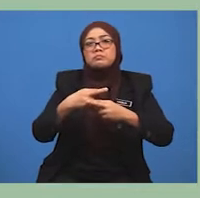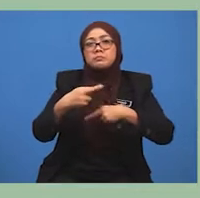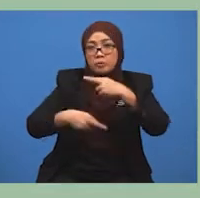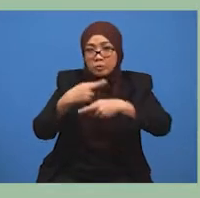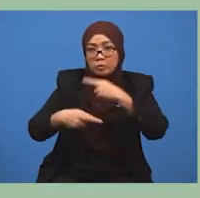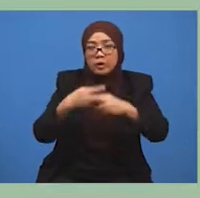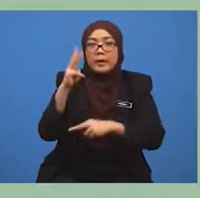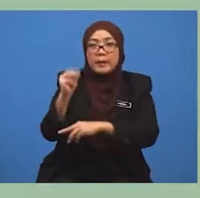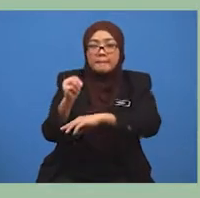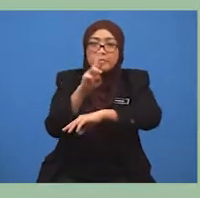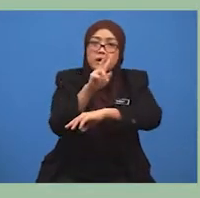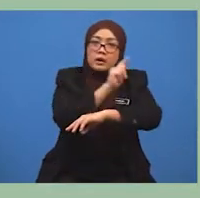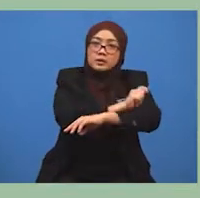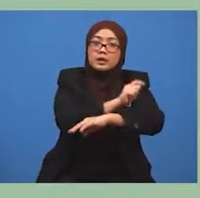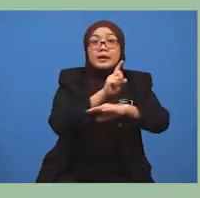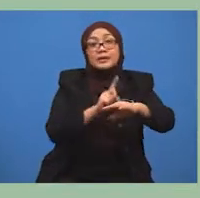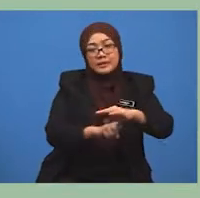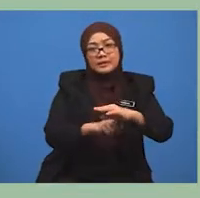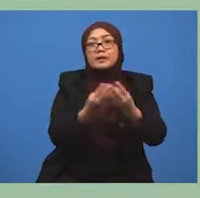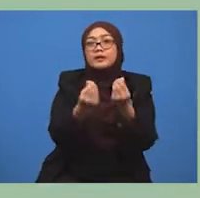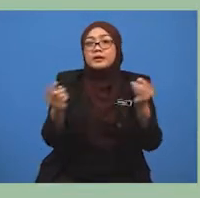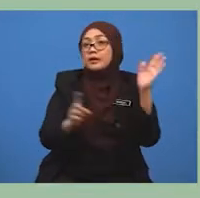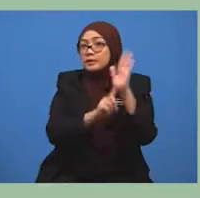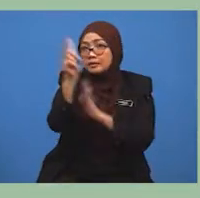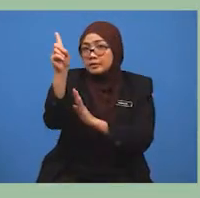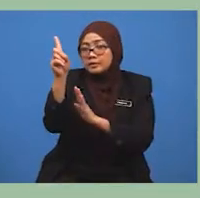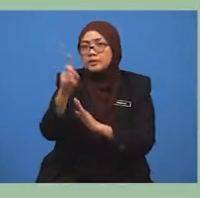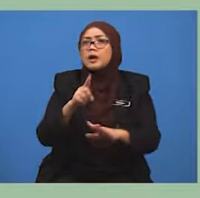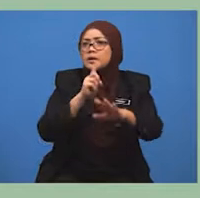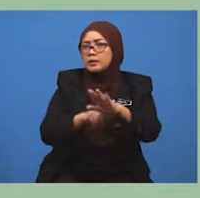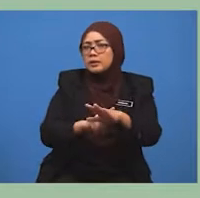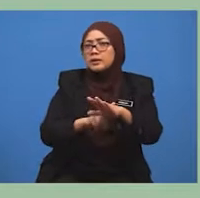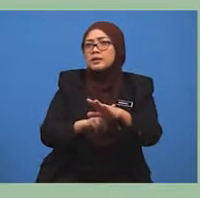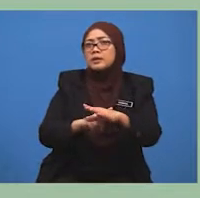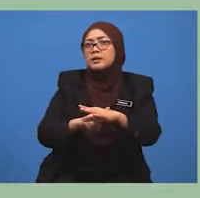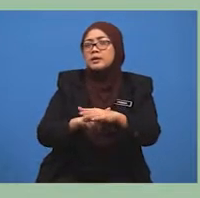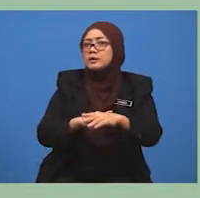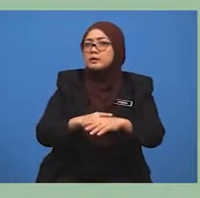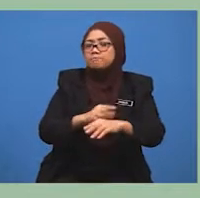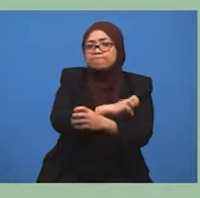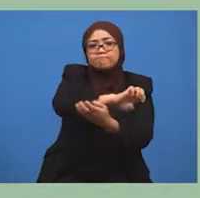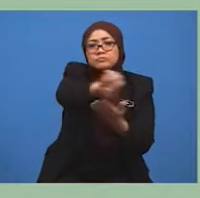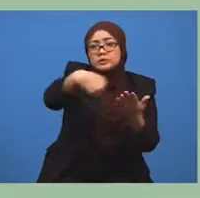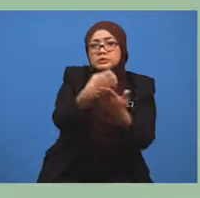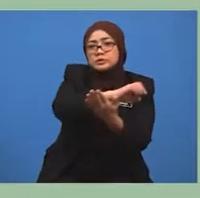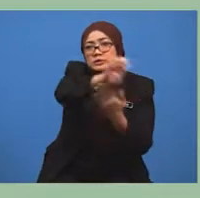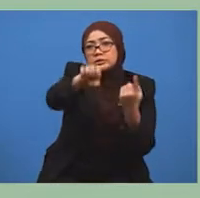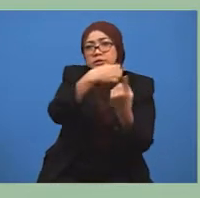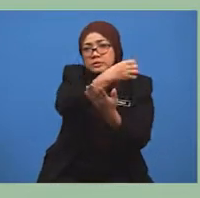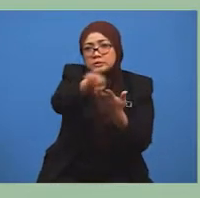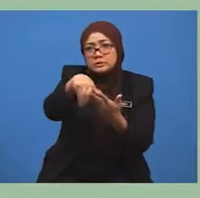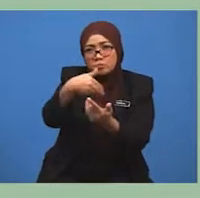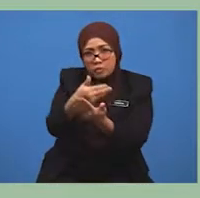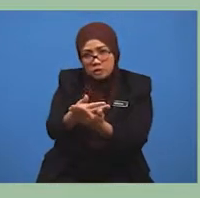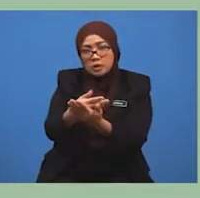tinggi. Bagi murid-murid di sekitar Lembah Kelang, mereka biasa menggunakan perkhidmatan